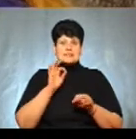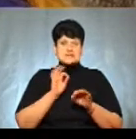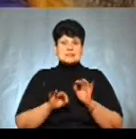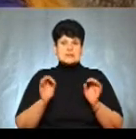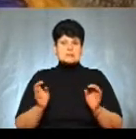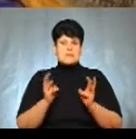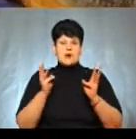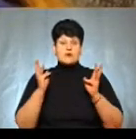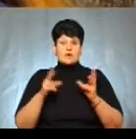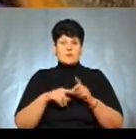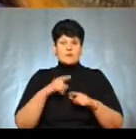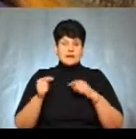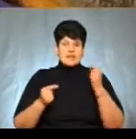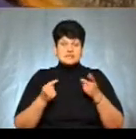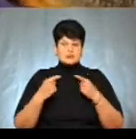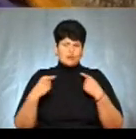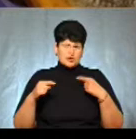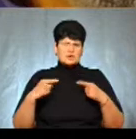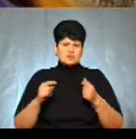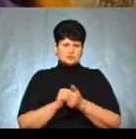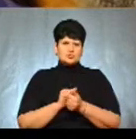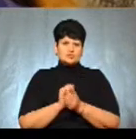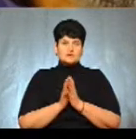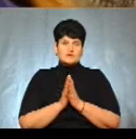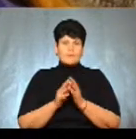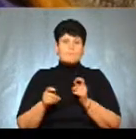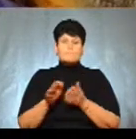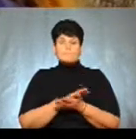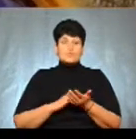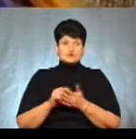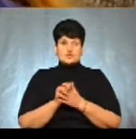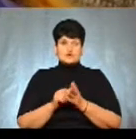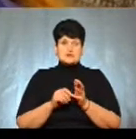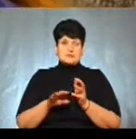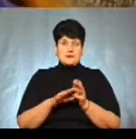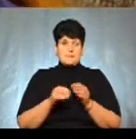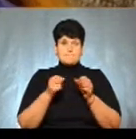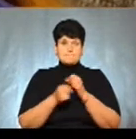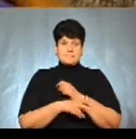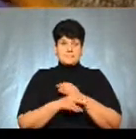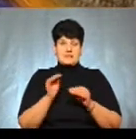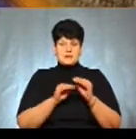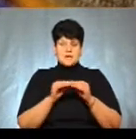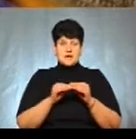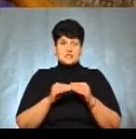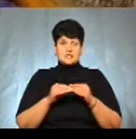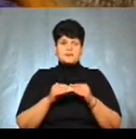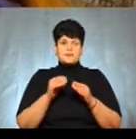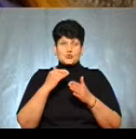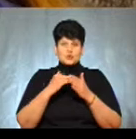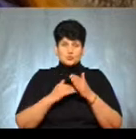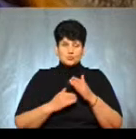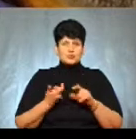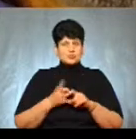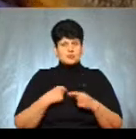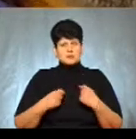листя або іншої сухості, пошкоджується грунт, збіднюється його склад, порушується структура. Також